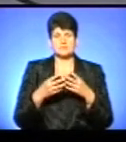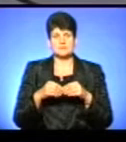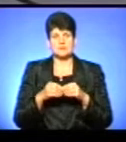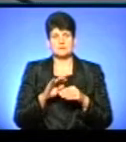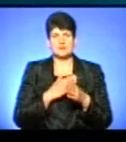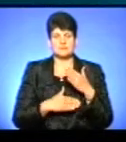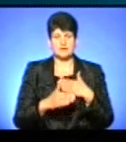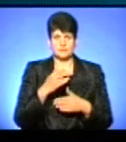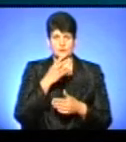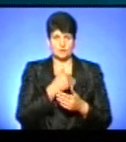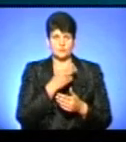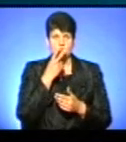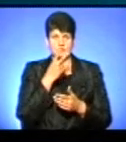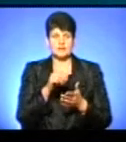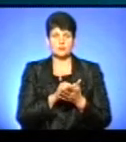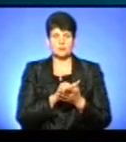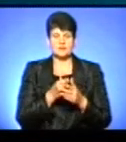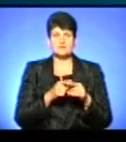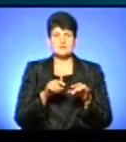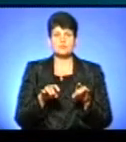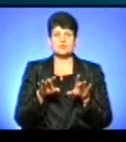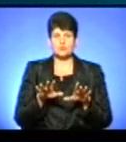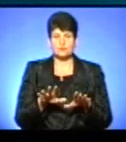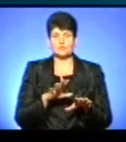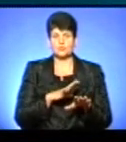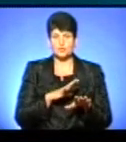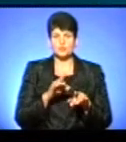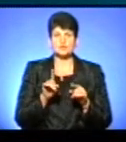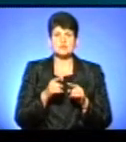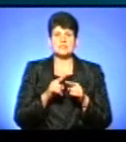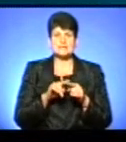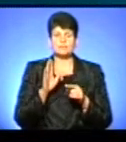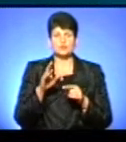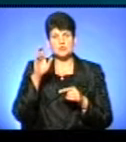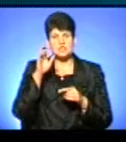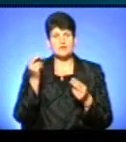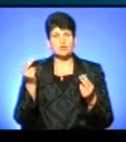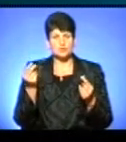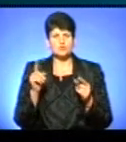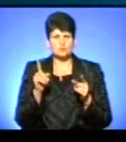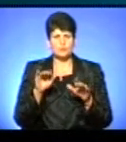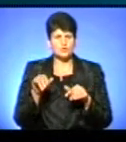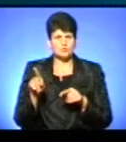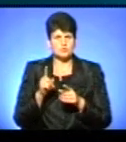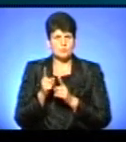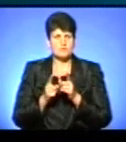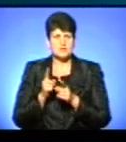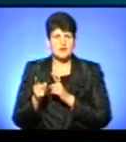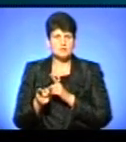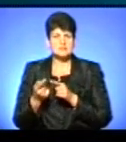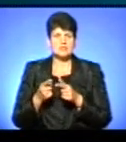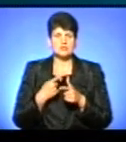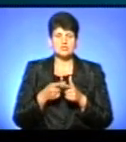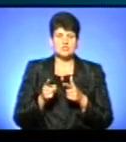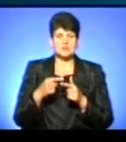я хочу, щоб ви подивилися на цей документ. Тобто, в цій постанові спочатку йшлося, що це будуть державні кошти. Чи потім щось змінилося, чи, власне,